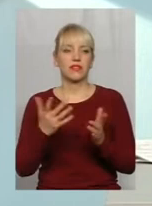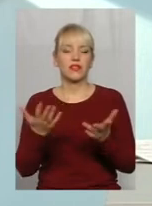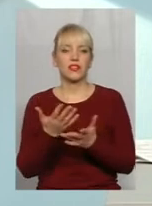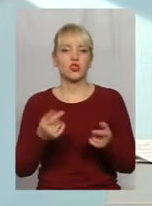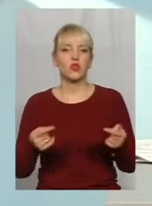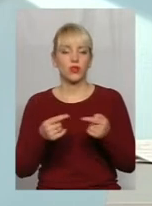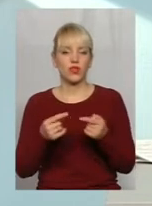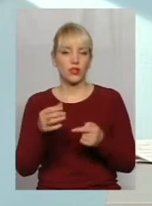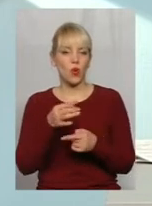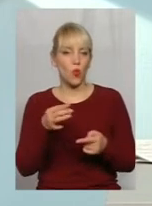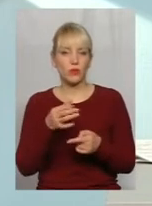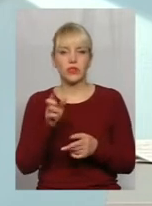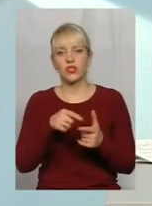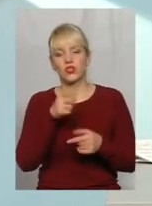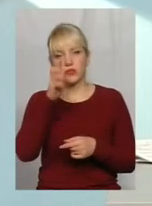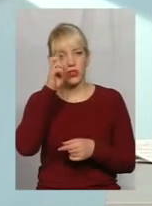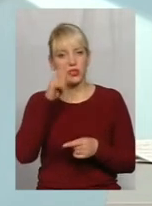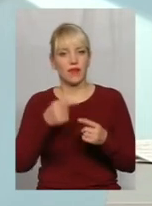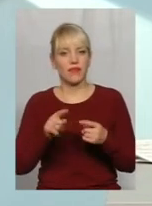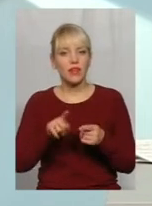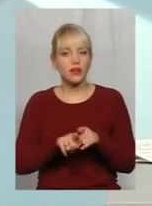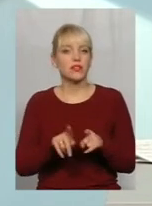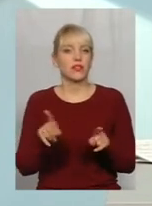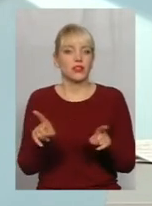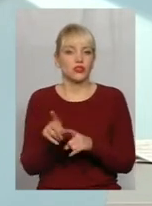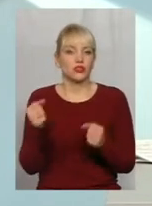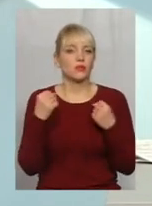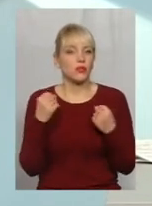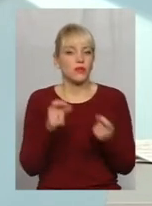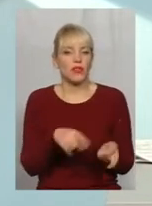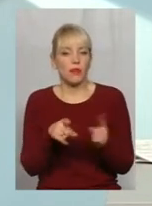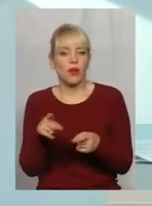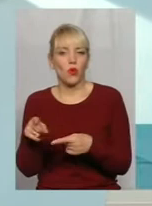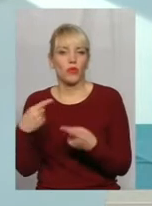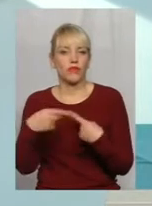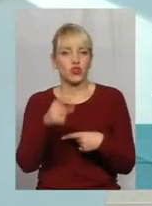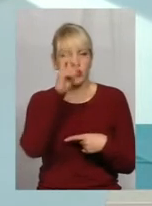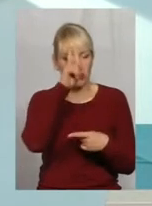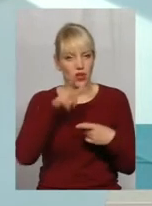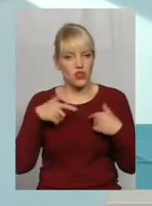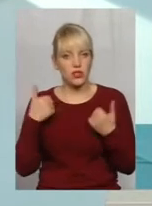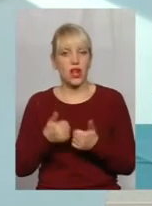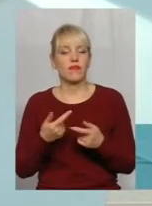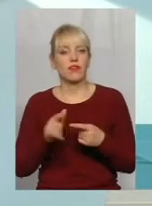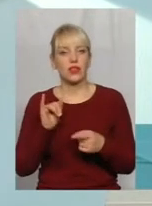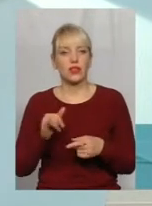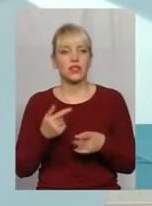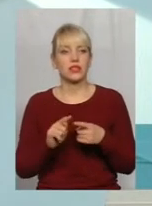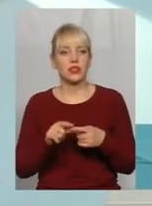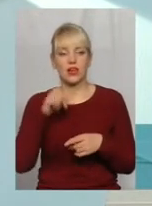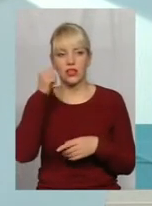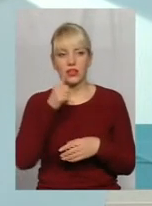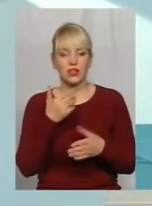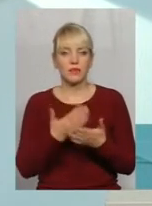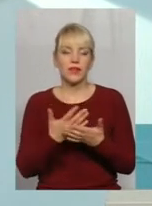конкретній області держави, така тенденція, що спортсмени переходять в інші держави. На цей треба цілу передачу робити,